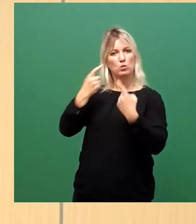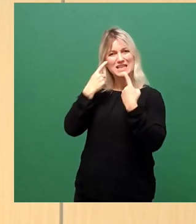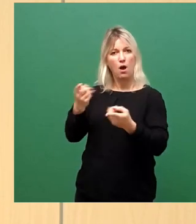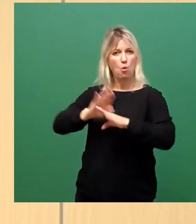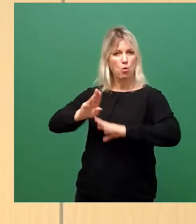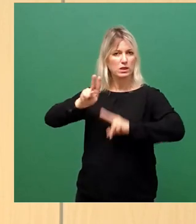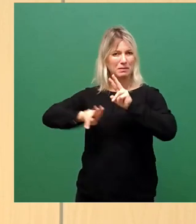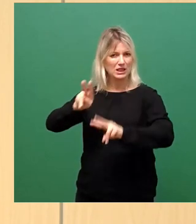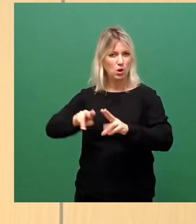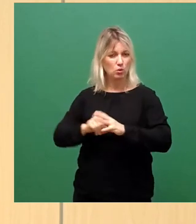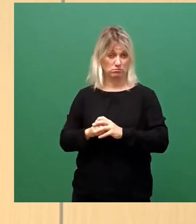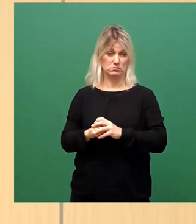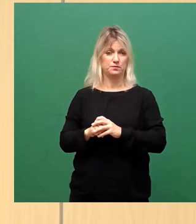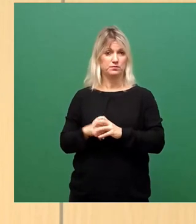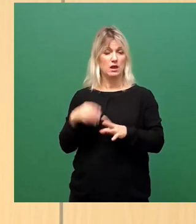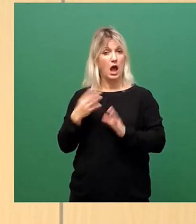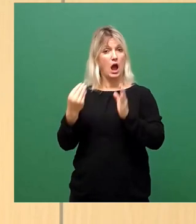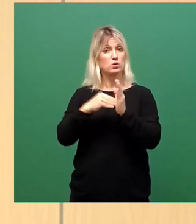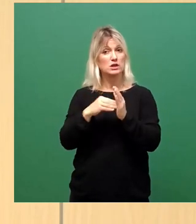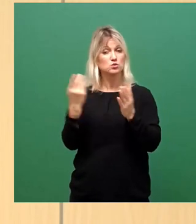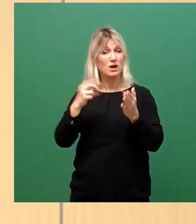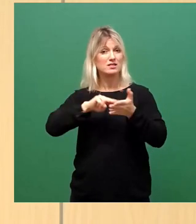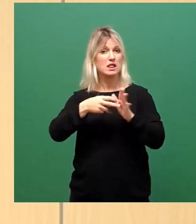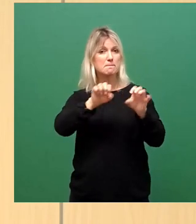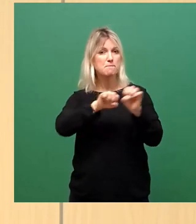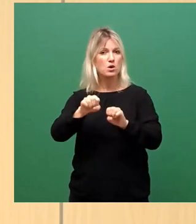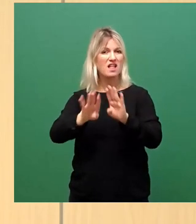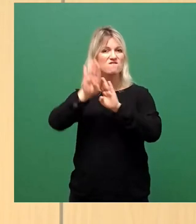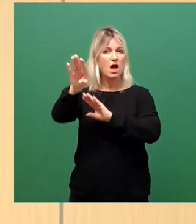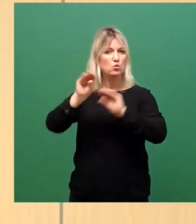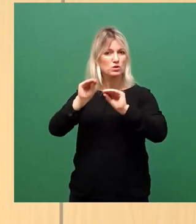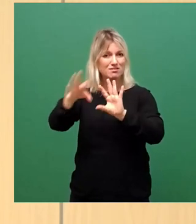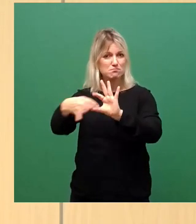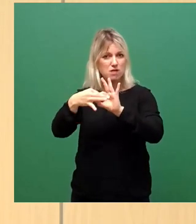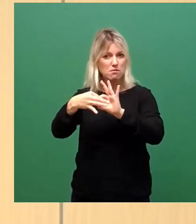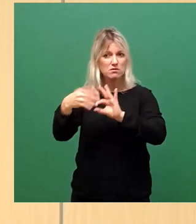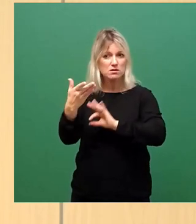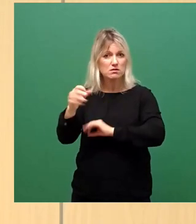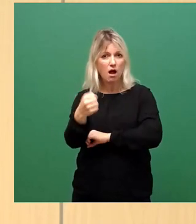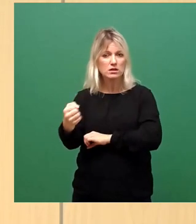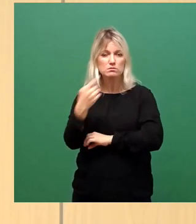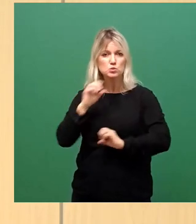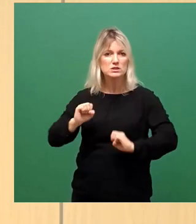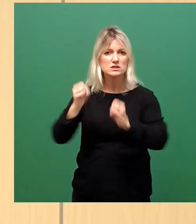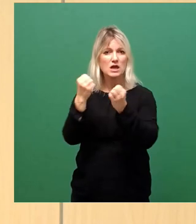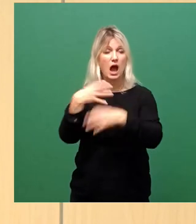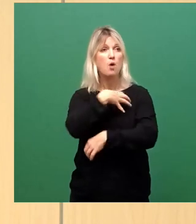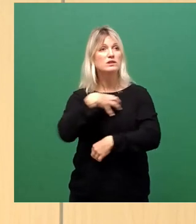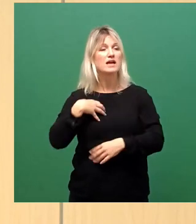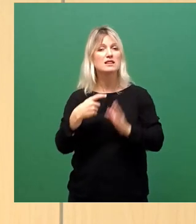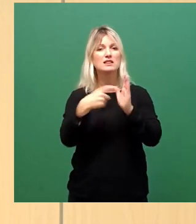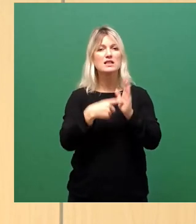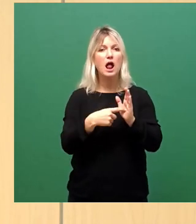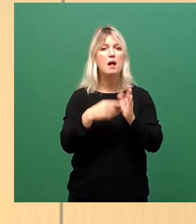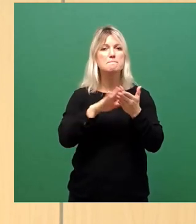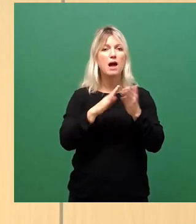nicht mal die technischen Möglichkeiten, an einem Fernunterricht teilzunehmen. Die müssten so erst mal noch schaffen. In Dresden Digitalpakt bis 2025 ist angesagt